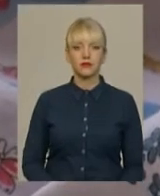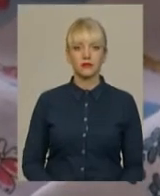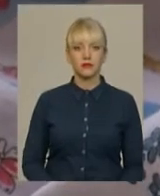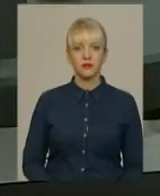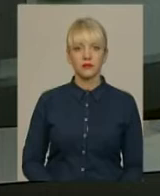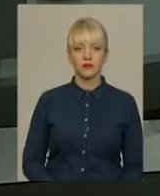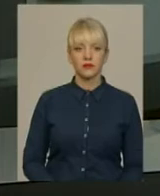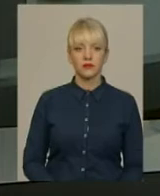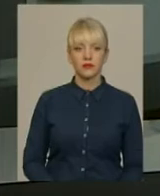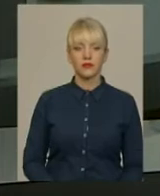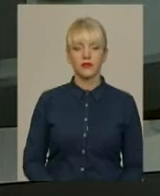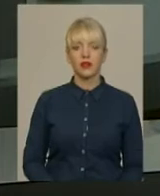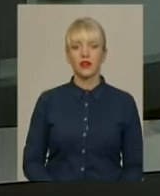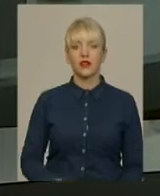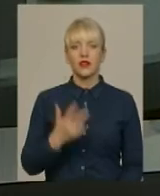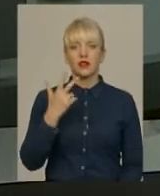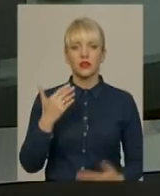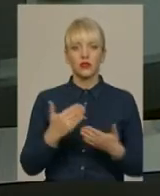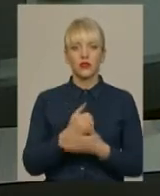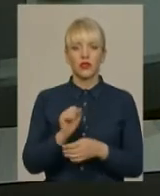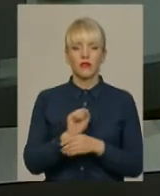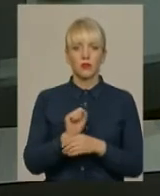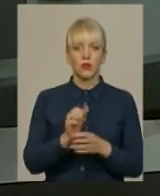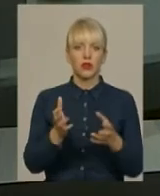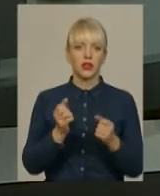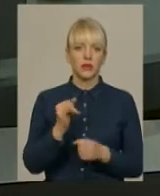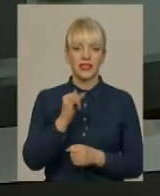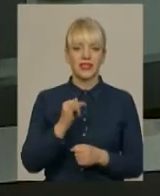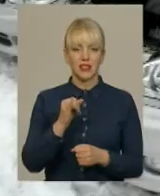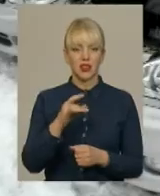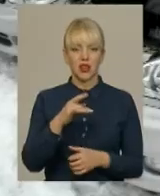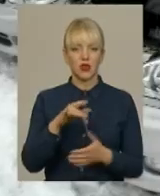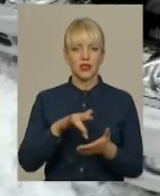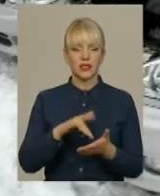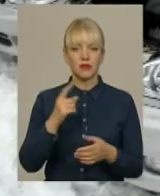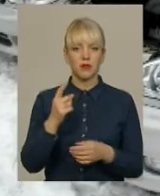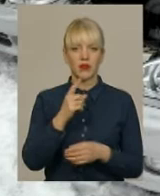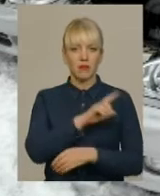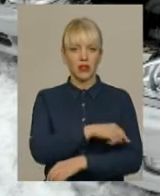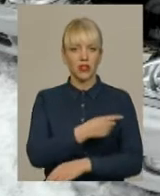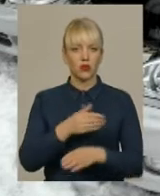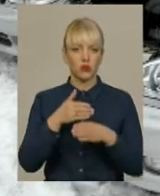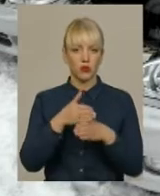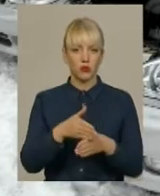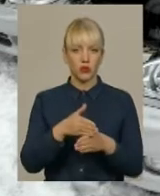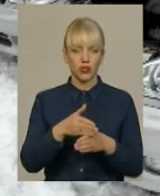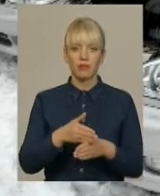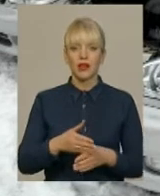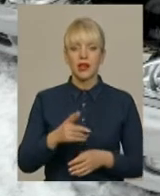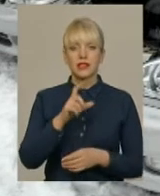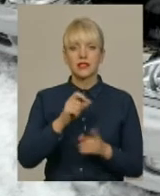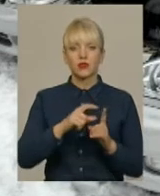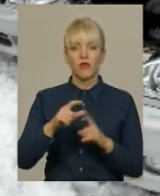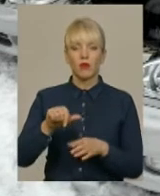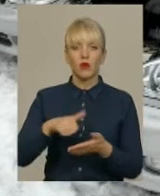Центр. Три нових автомобілі отримали в Ізяславському районному центрі первинної медико-санітарної допомоги. За